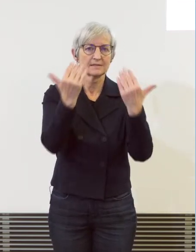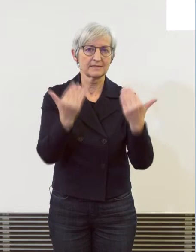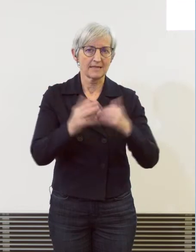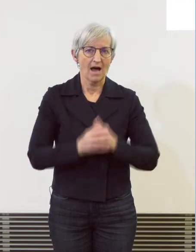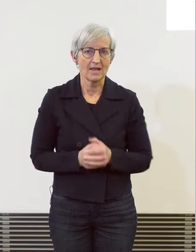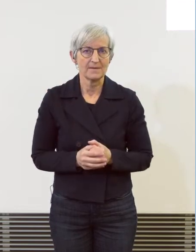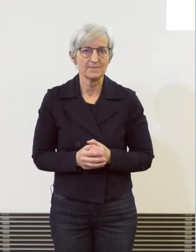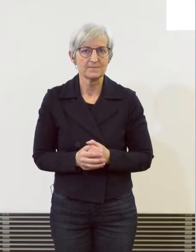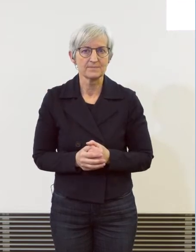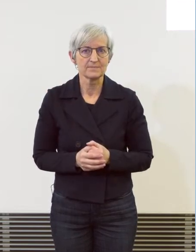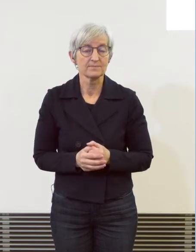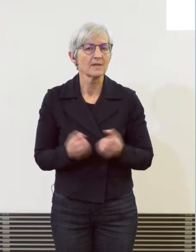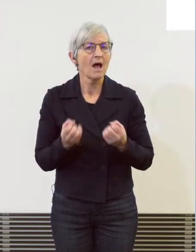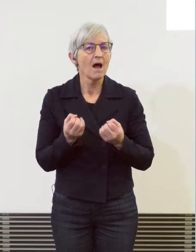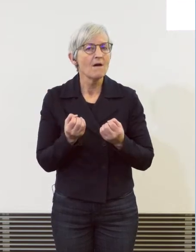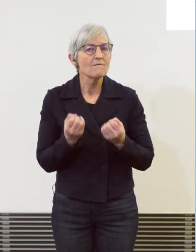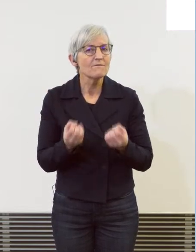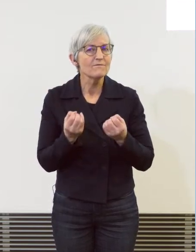ist?